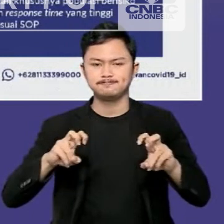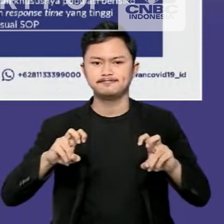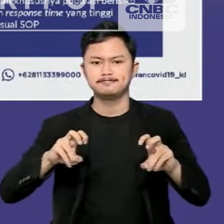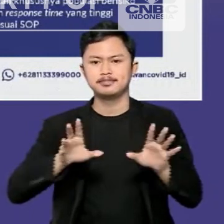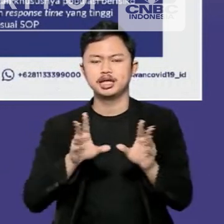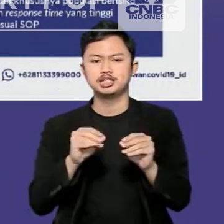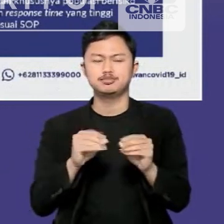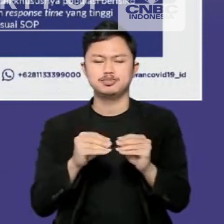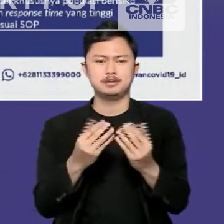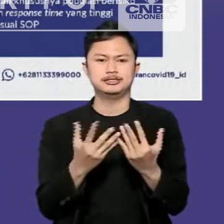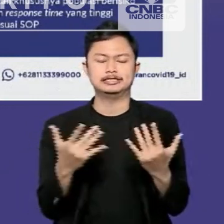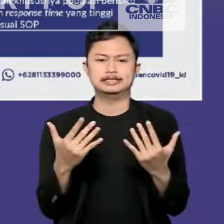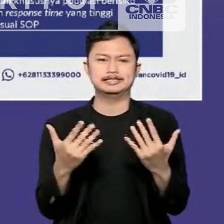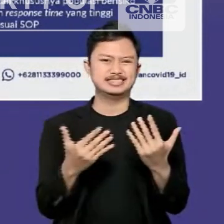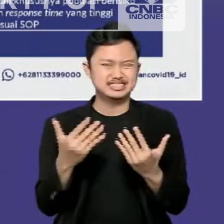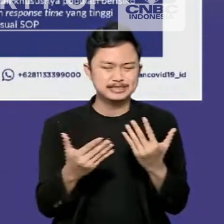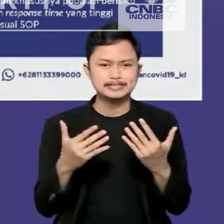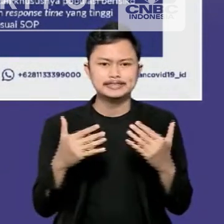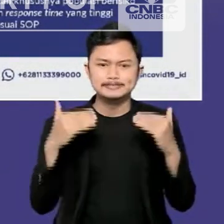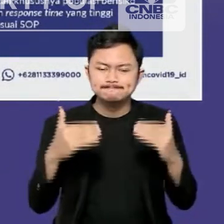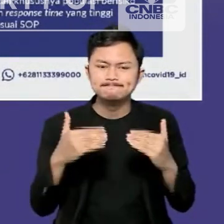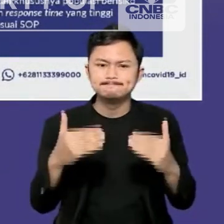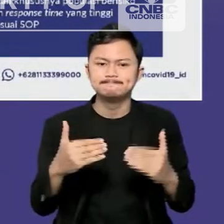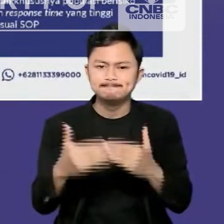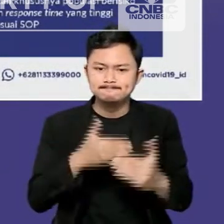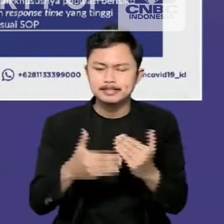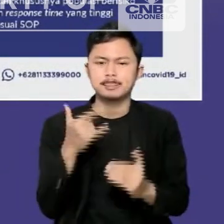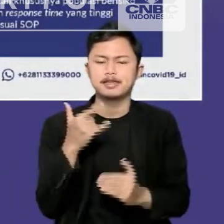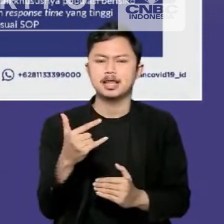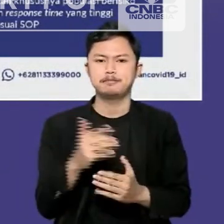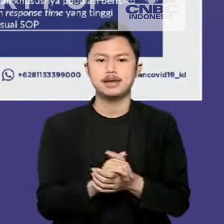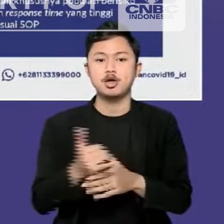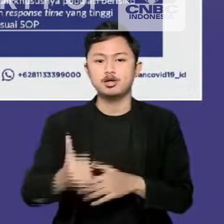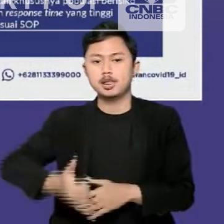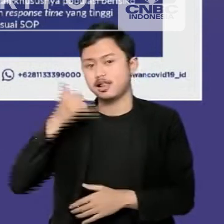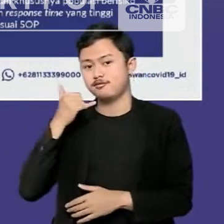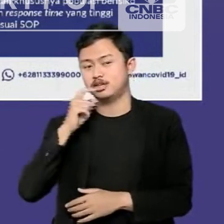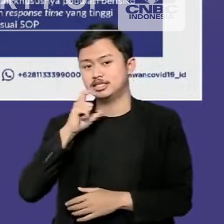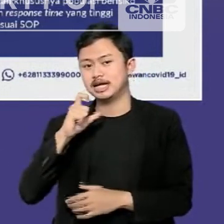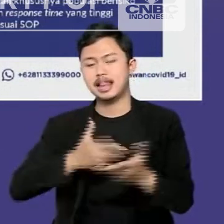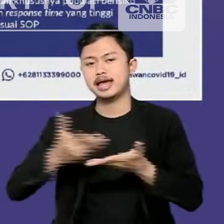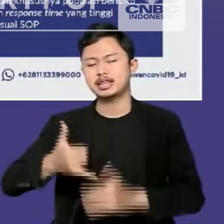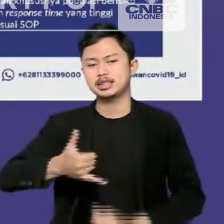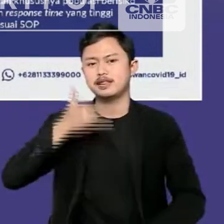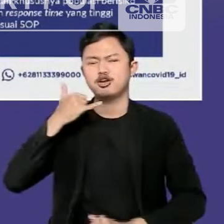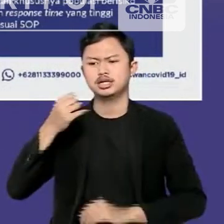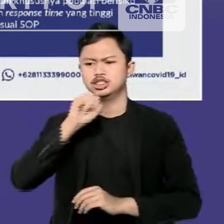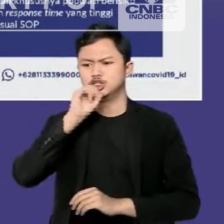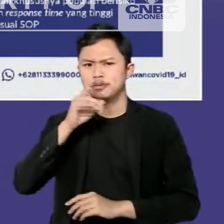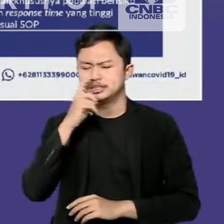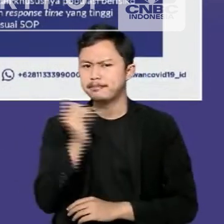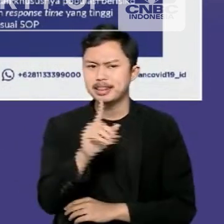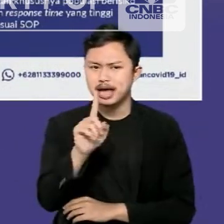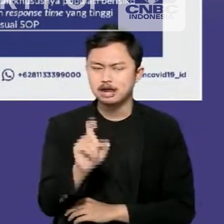berisiko secara berkala, menyediakan hotline informasi dengan respons time yang tinggi, dan